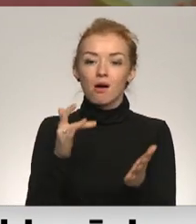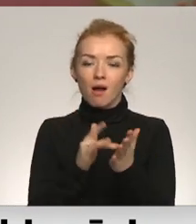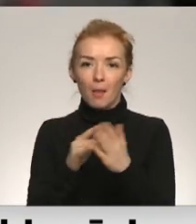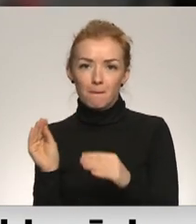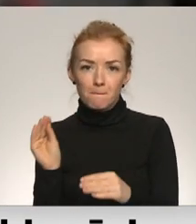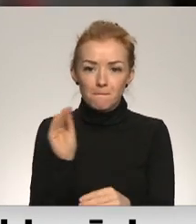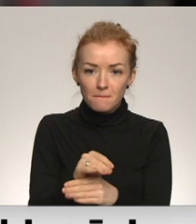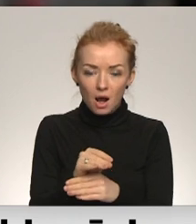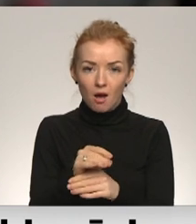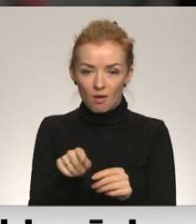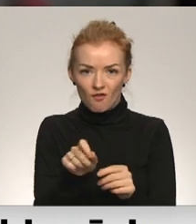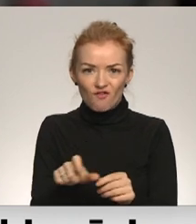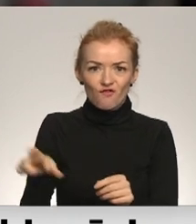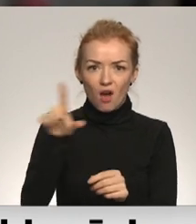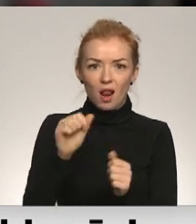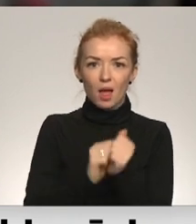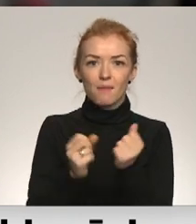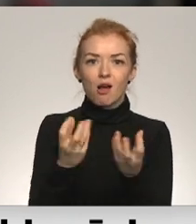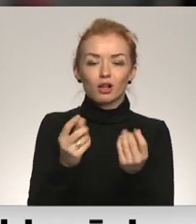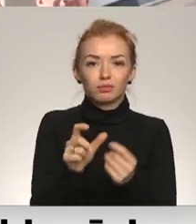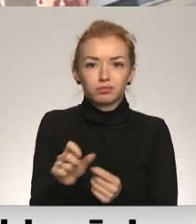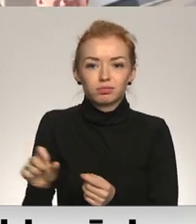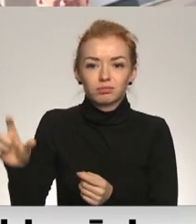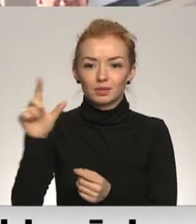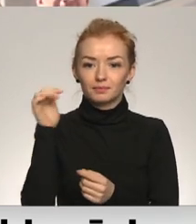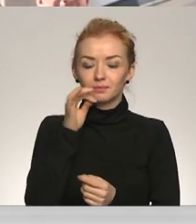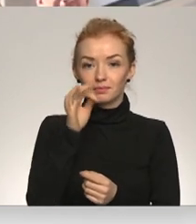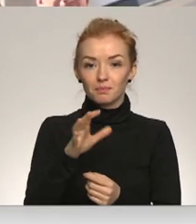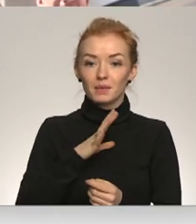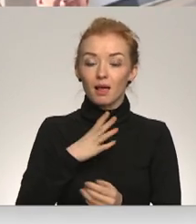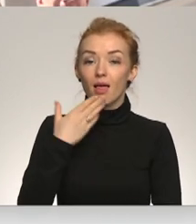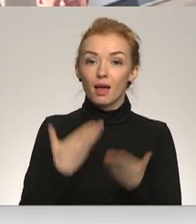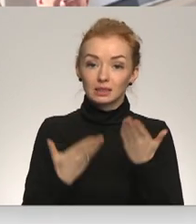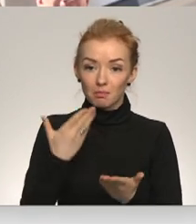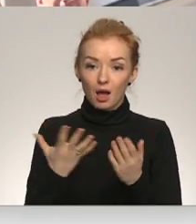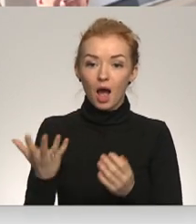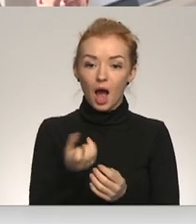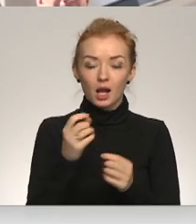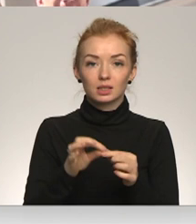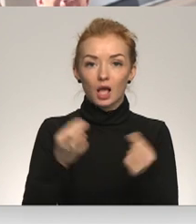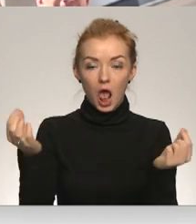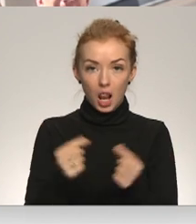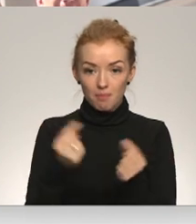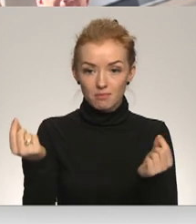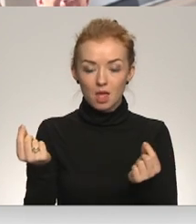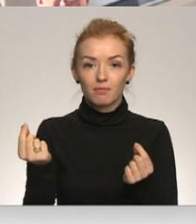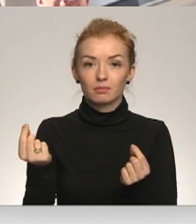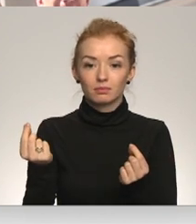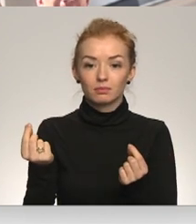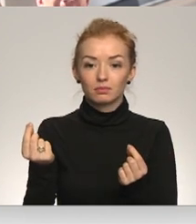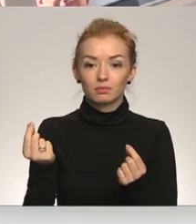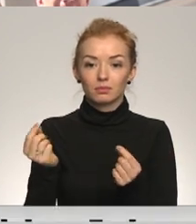fermenti divkāršo biogāzes apmērus. Sākumā likas eksperiments veikts ar sālumiem, tikā